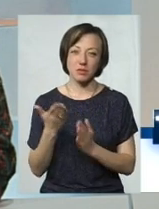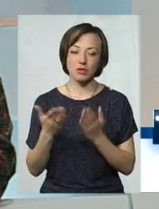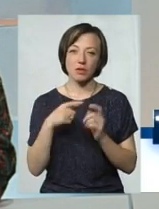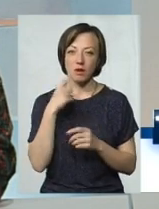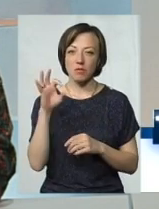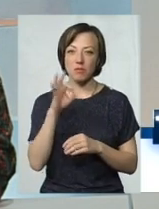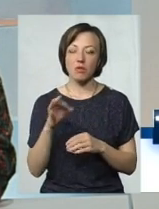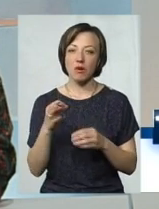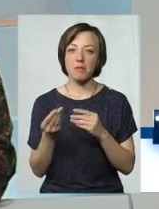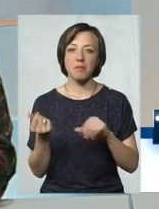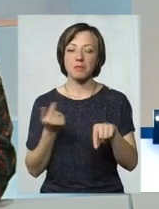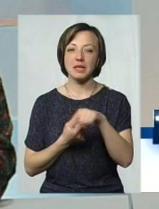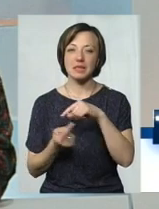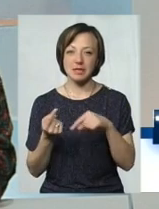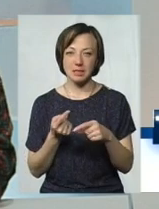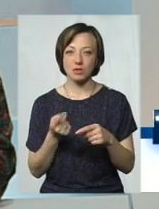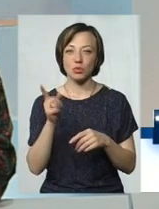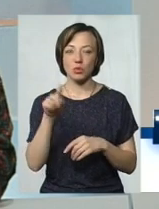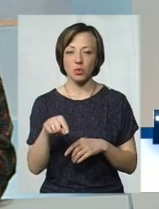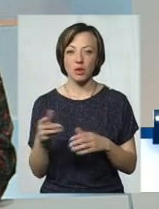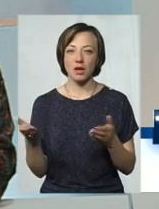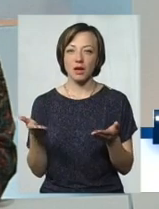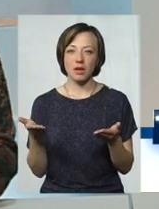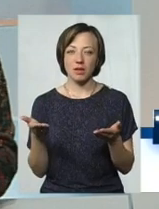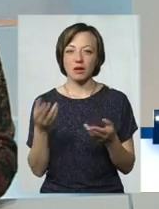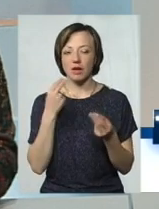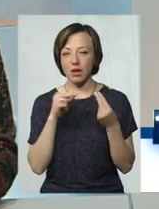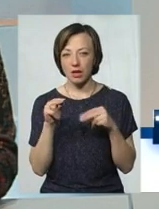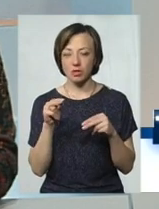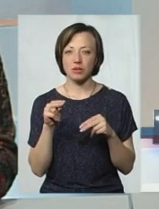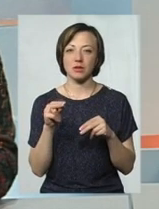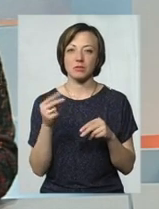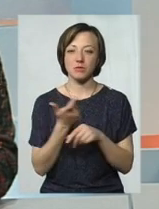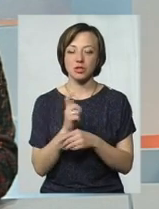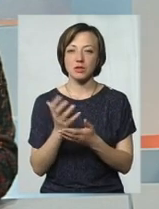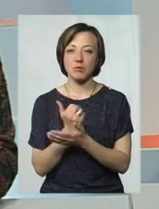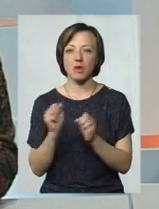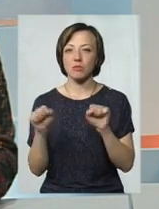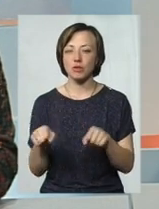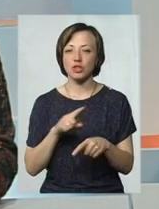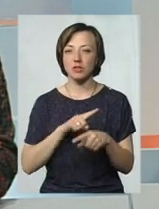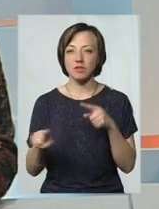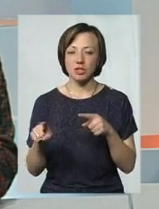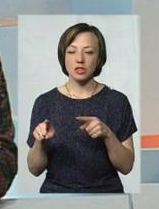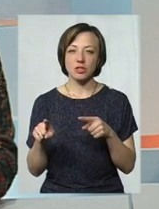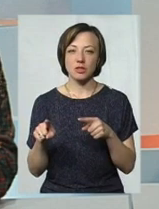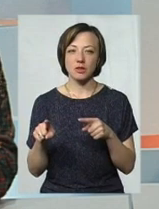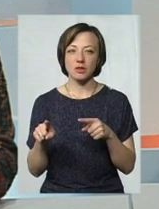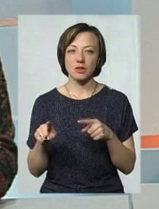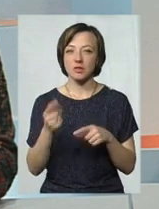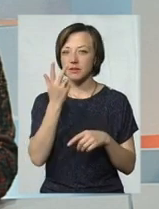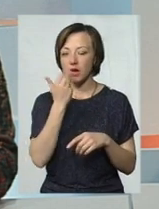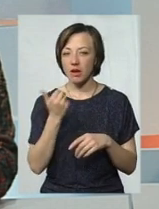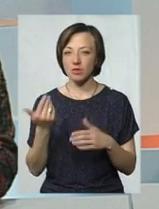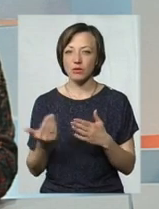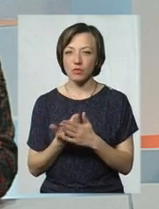про бізнес, то бізнес той кращий, той більше заробляє, який може швидше трошки до чогось